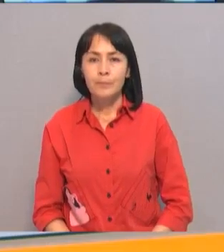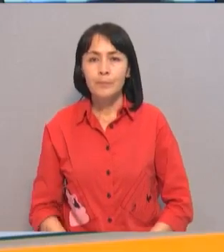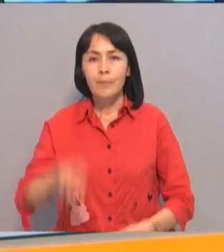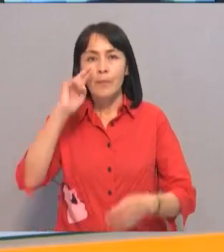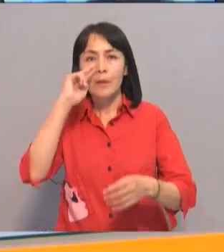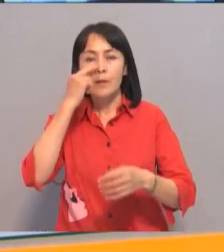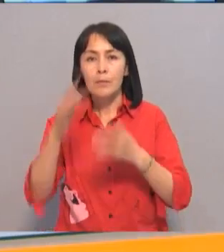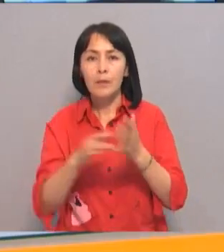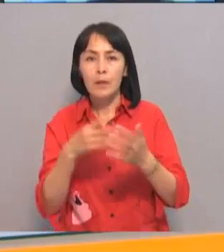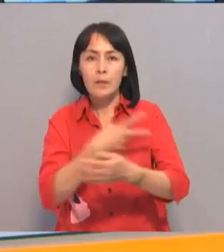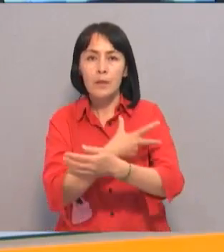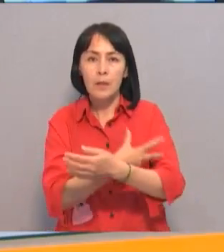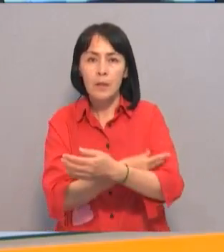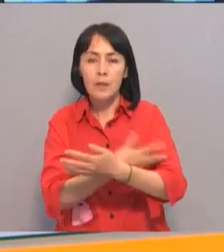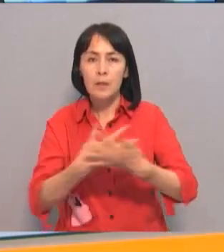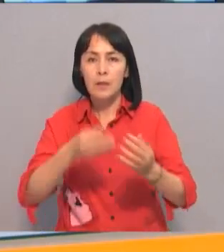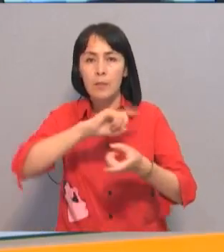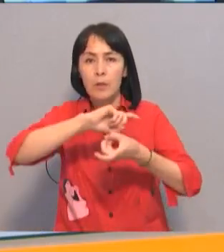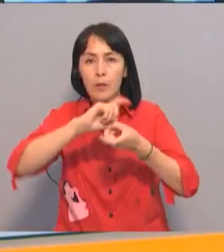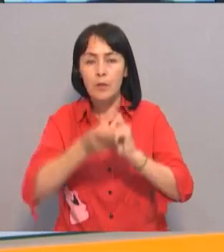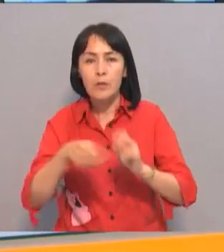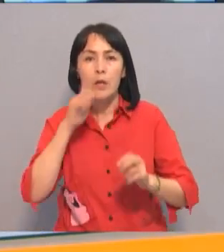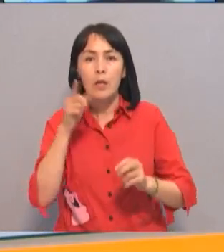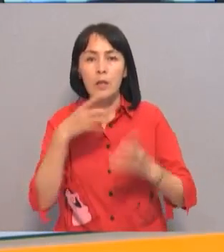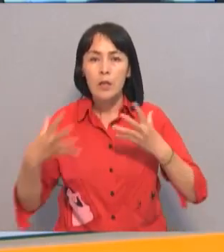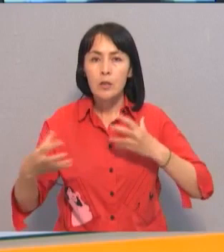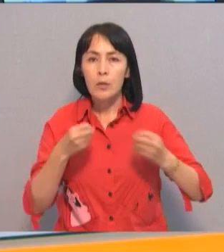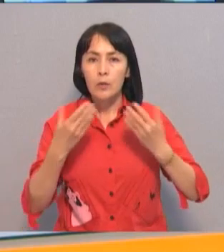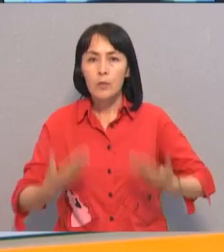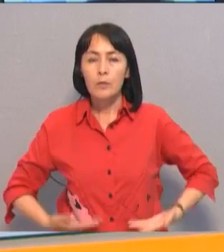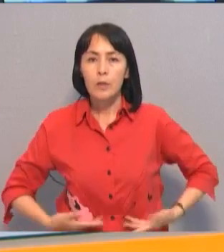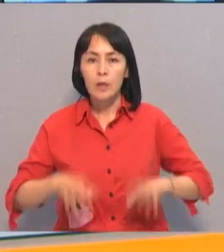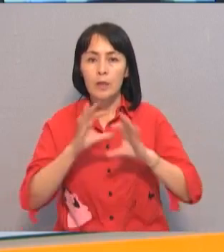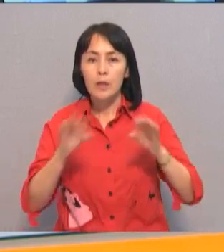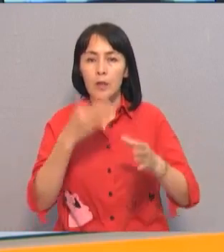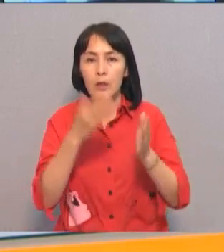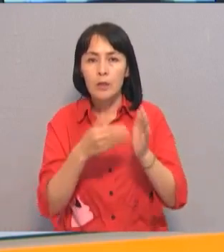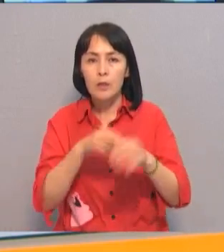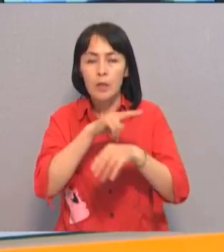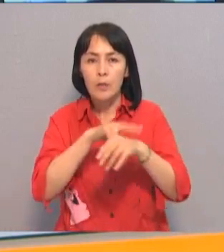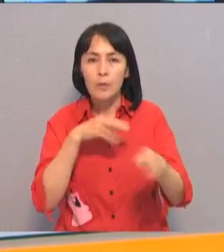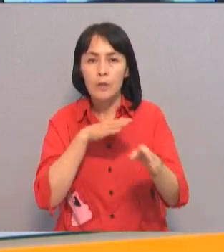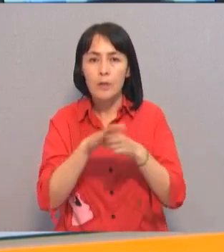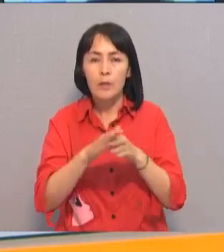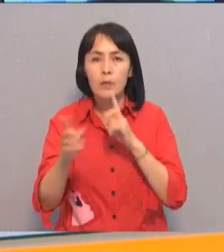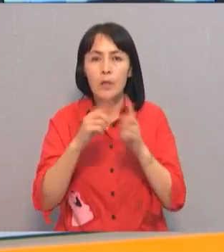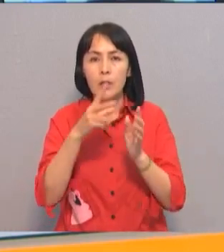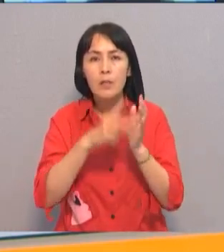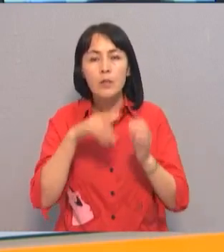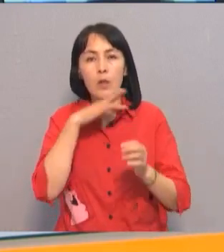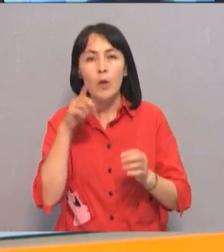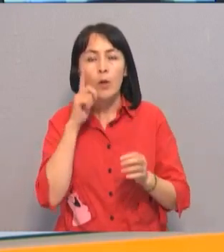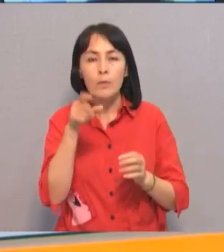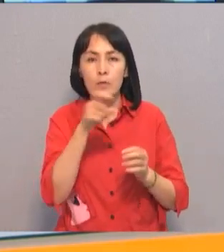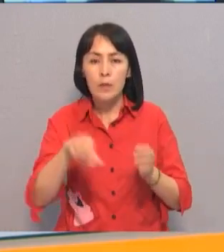Шымкенттік есірткімен күрес үшілер жастарды салуатты өмір салтын ұстануға шақырды. Полицейлер үйімдастырған жүйінға сегі жүзден аса